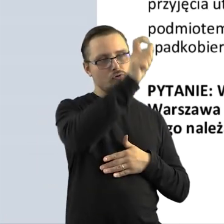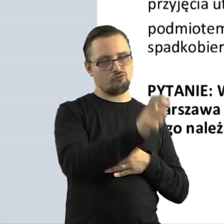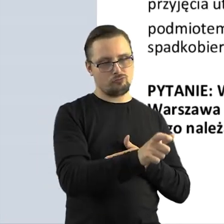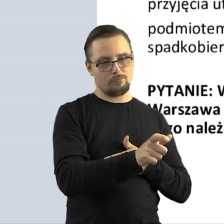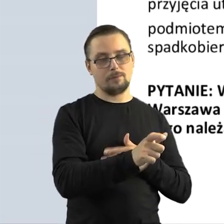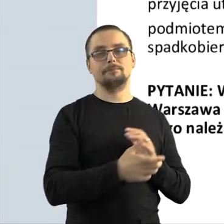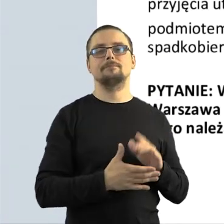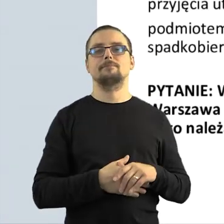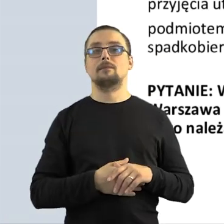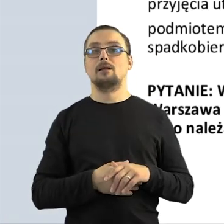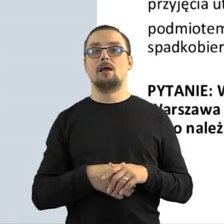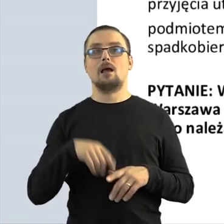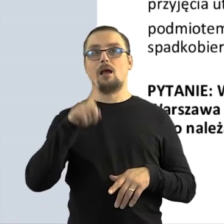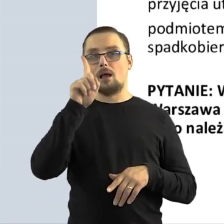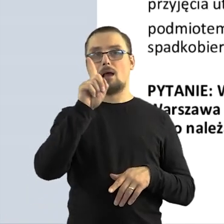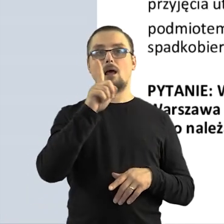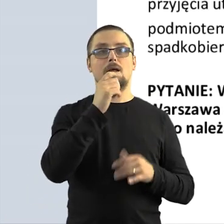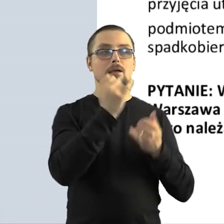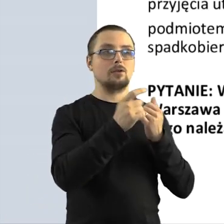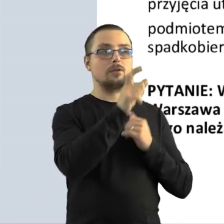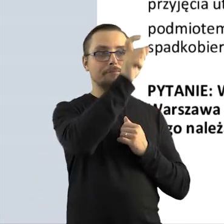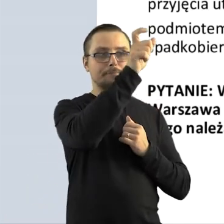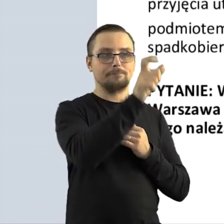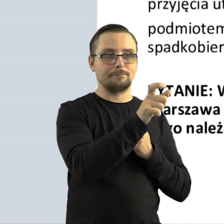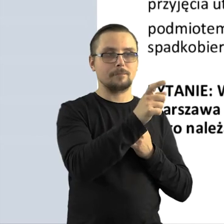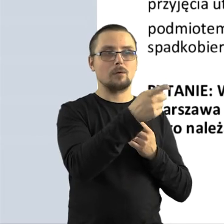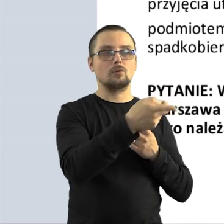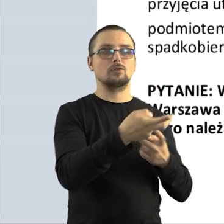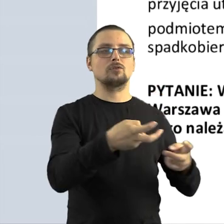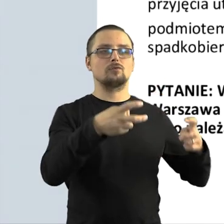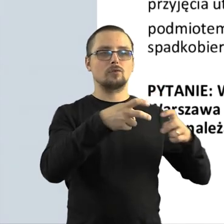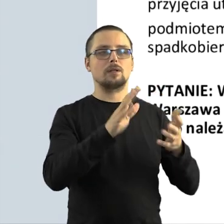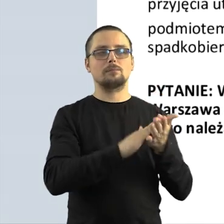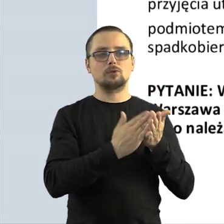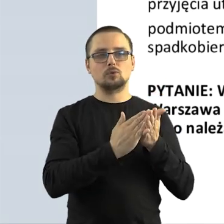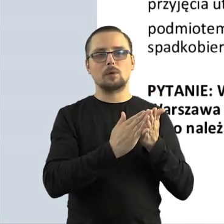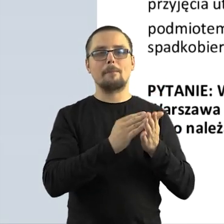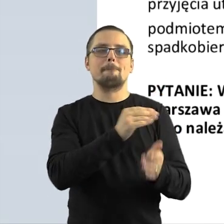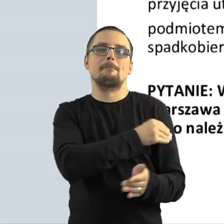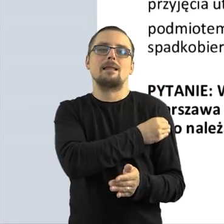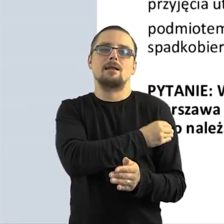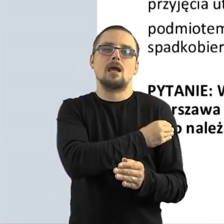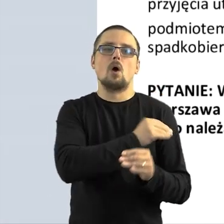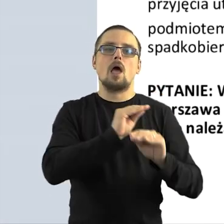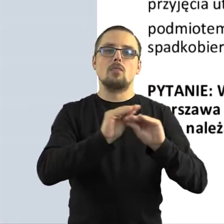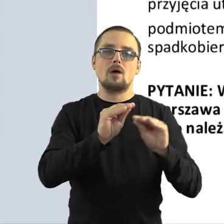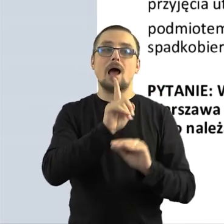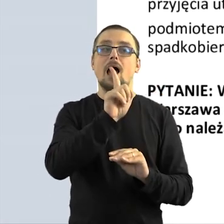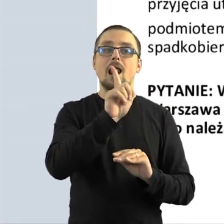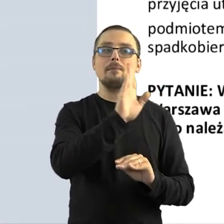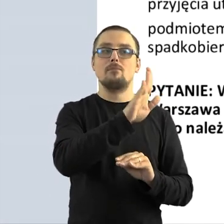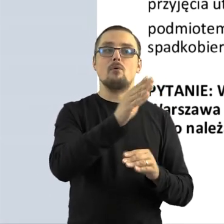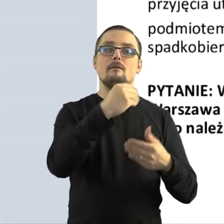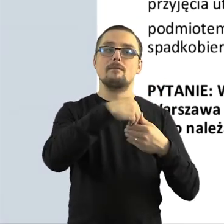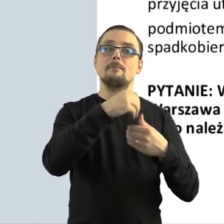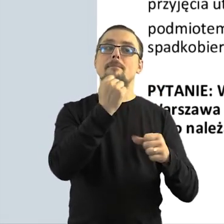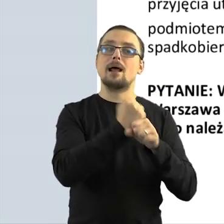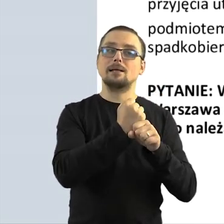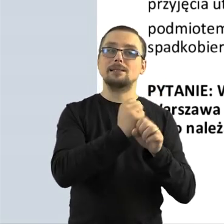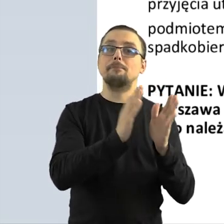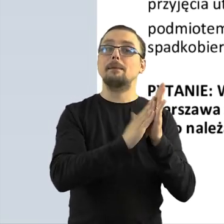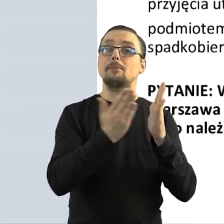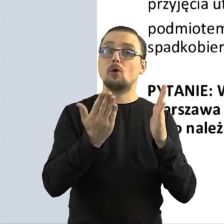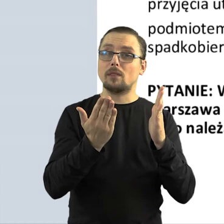podpisywania, do uznania autorska pozostaje przy Państwu jako przy twórcach, ale jeśli stworzyli Państwo na przykład jakieś zasoby edukacyjne,